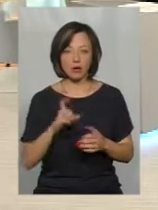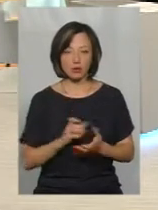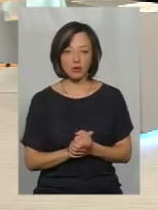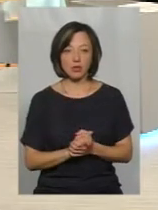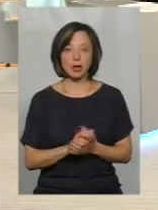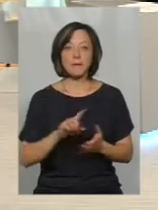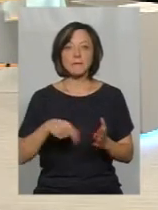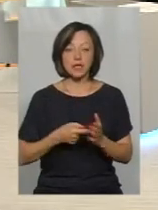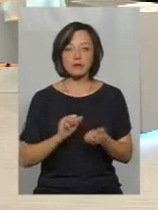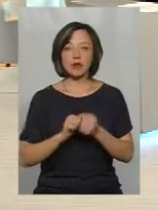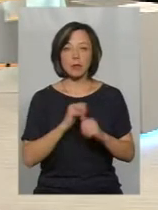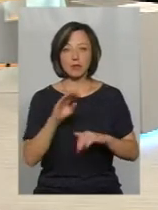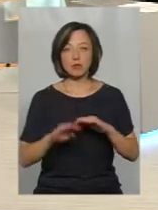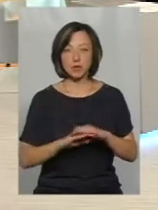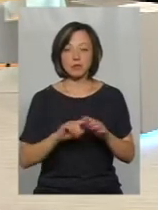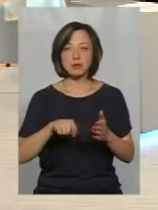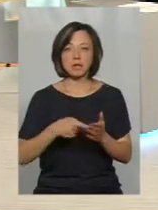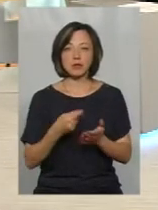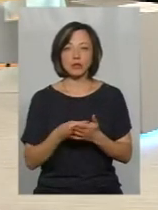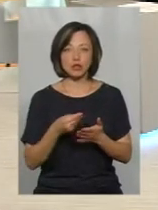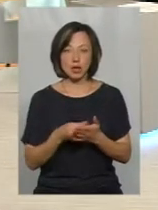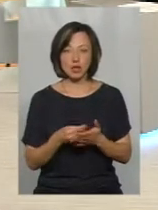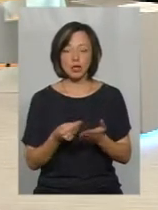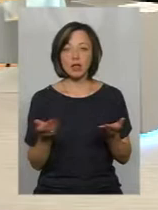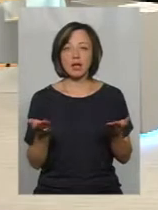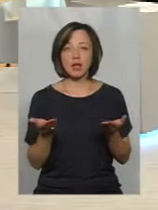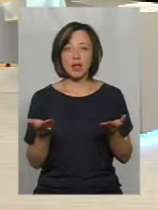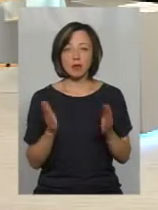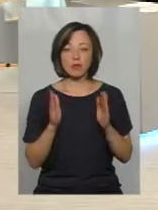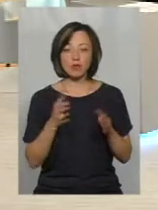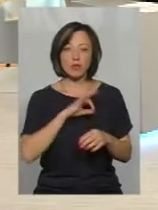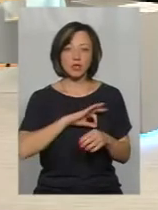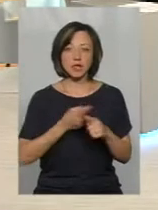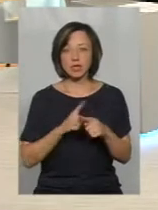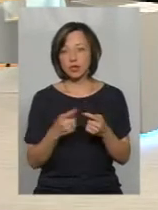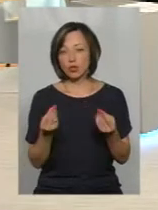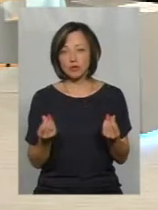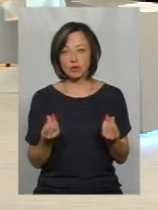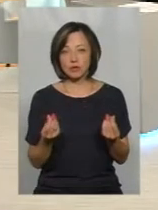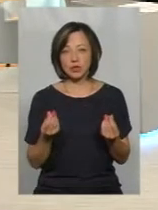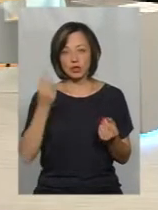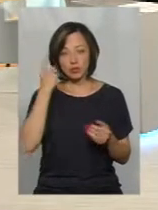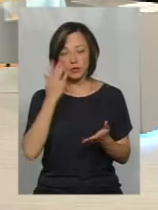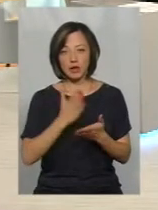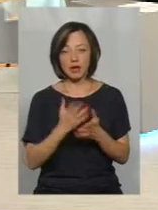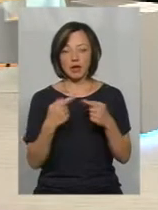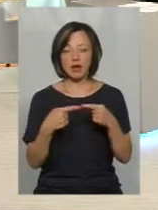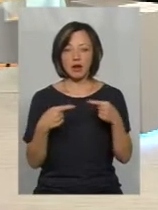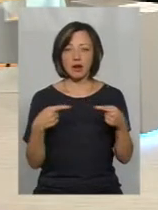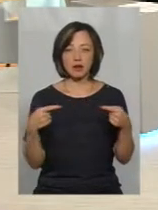Місто Кам'янець-Подільське, тобто це міський бюджет. Яке буде використання цих коштів? Я думаю, що є ряд